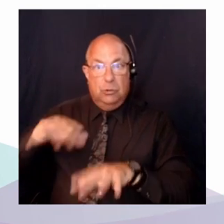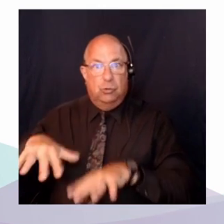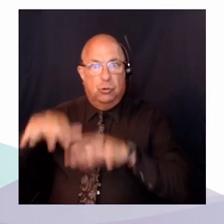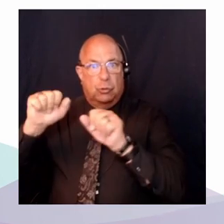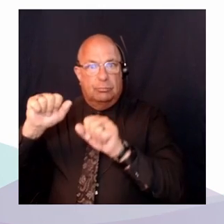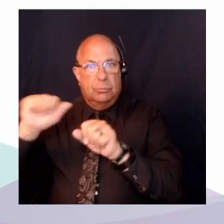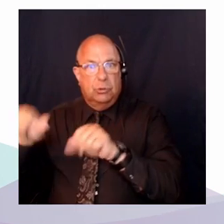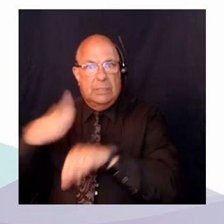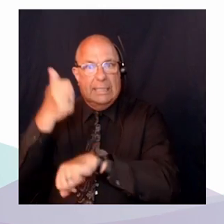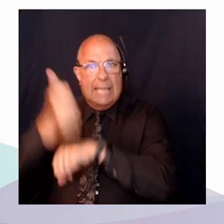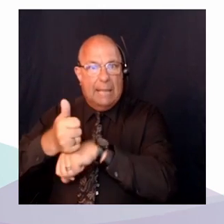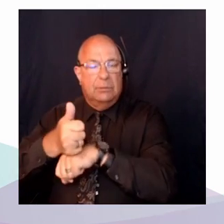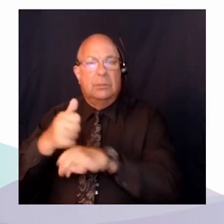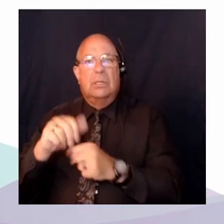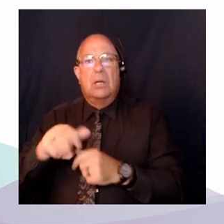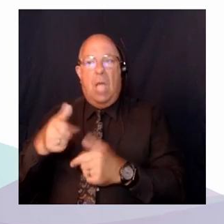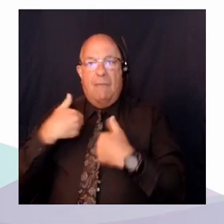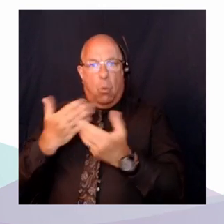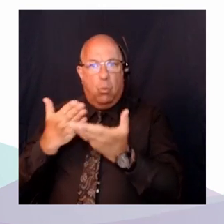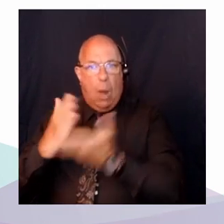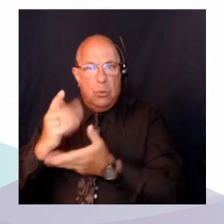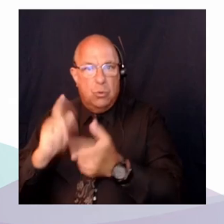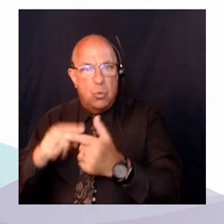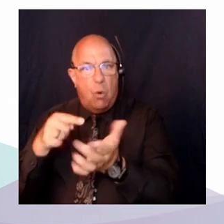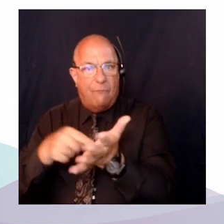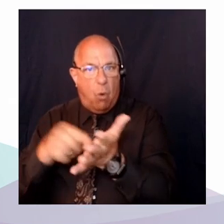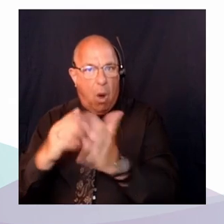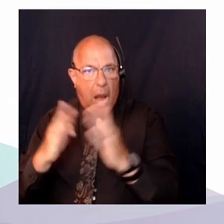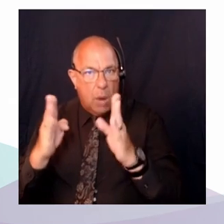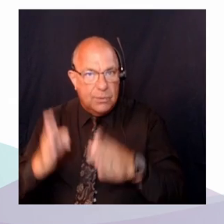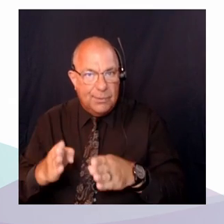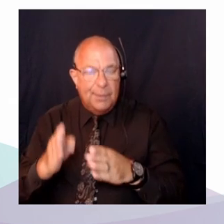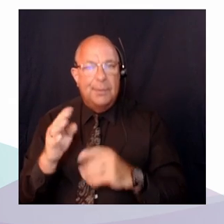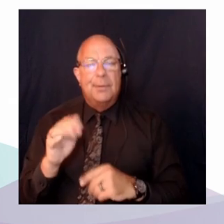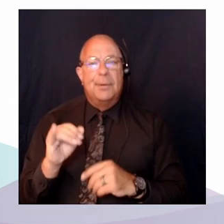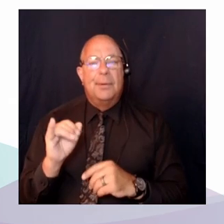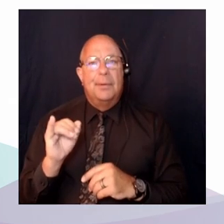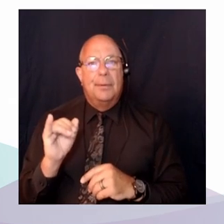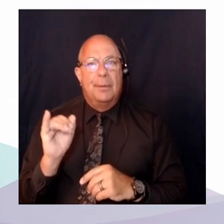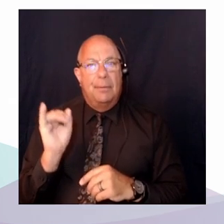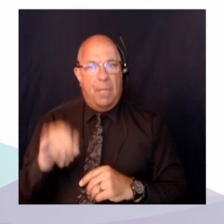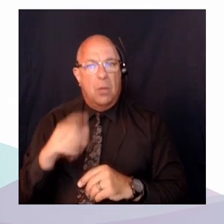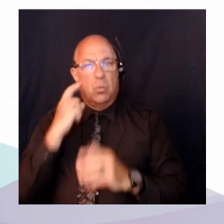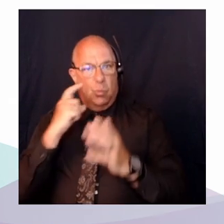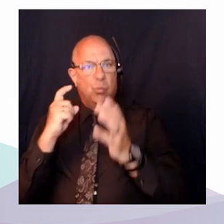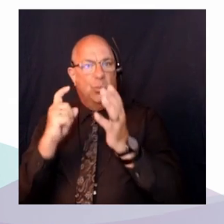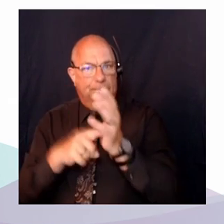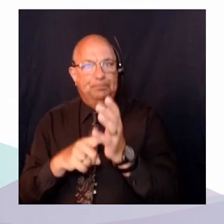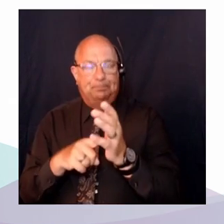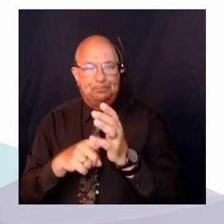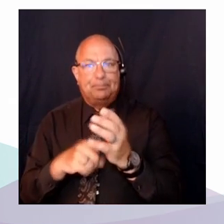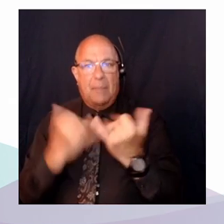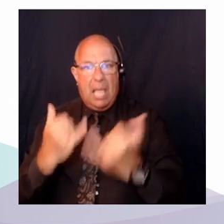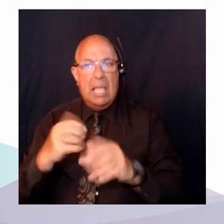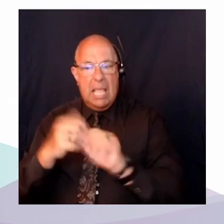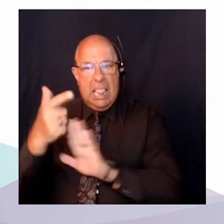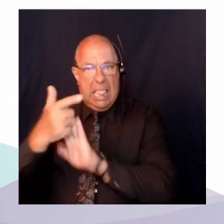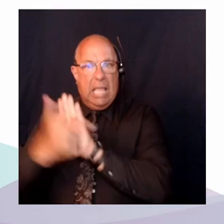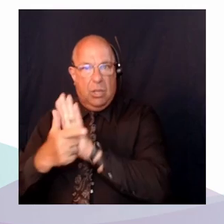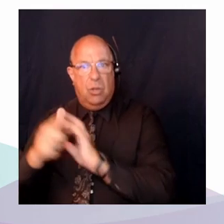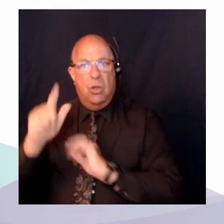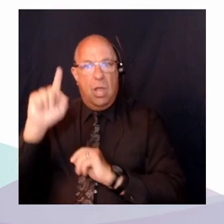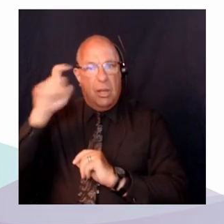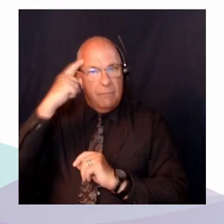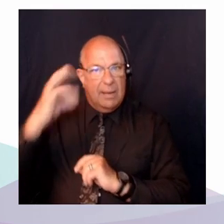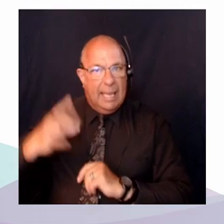reconnu dans l'ordre juridique canadien le concept de droit au logement. Et donc, ça change un peu les données,